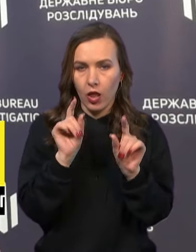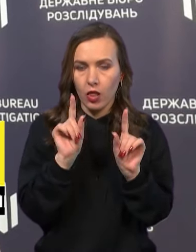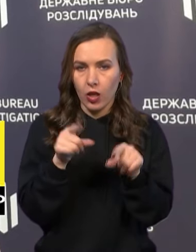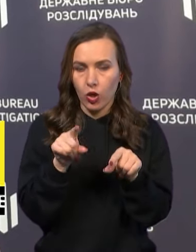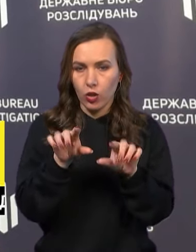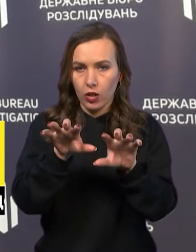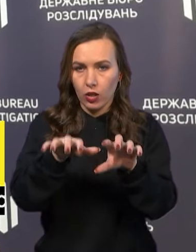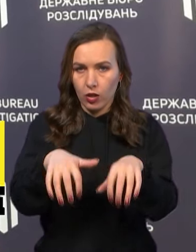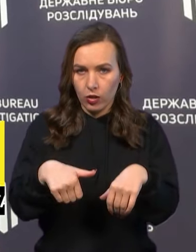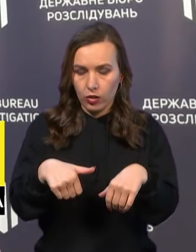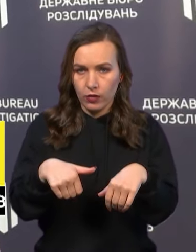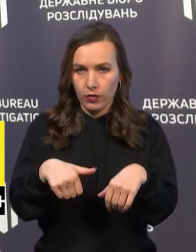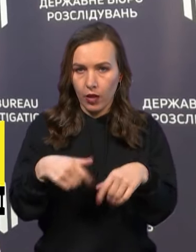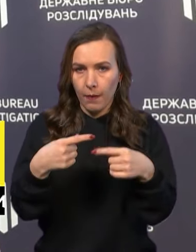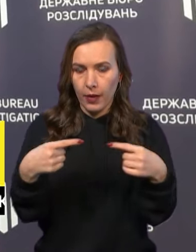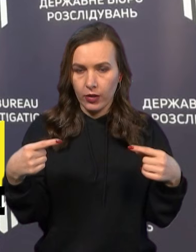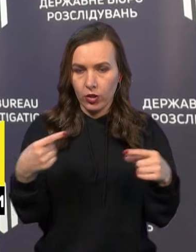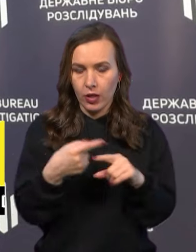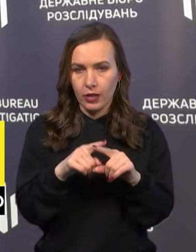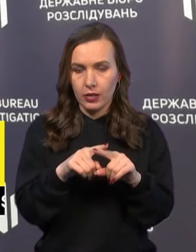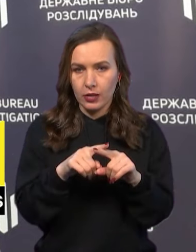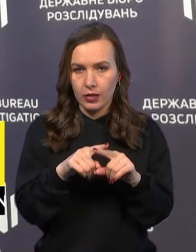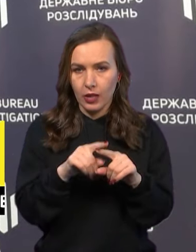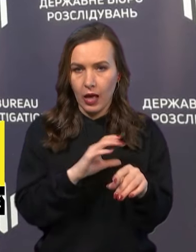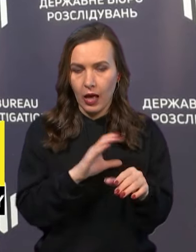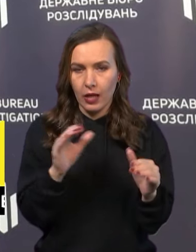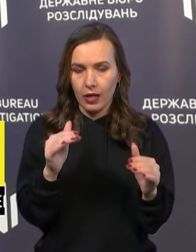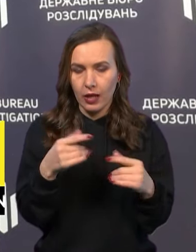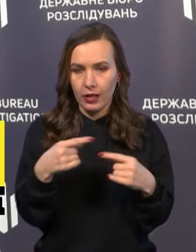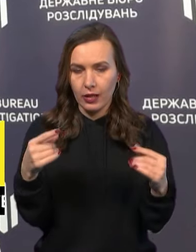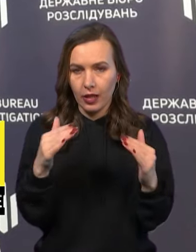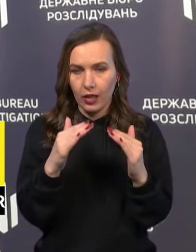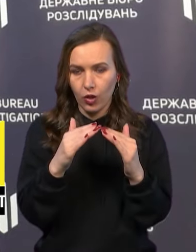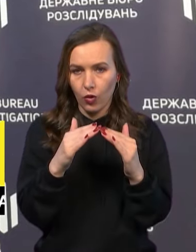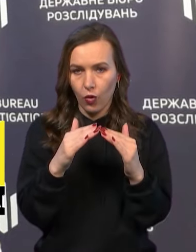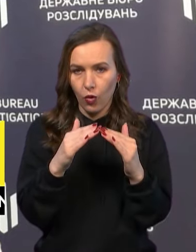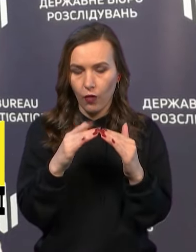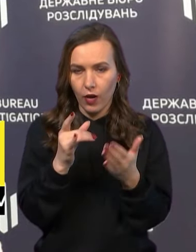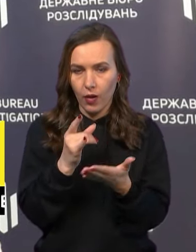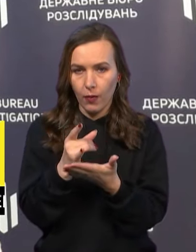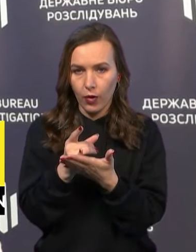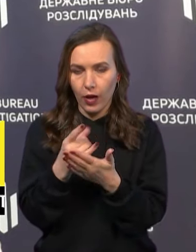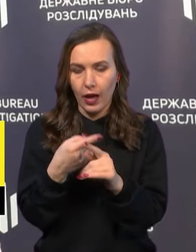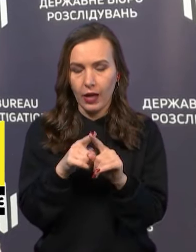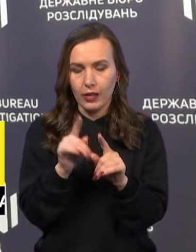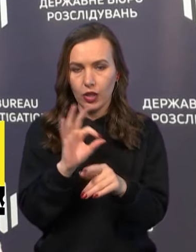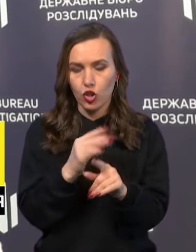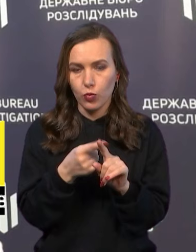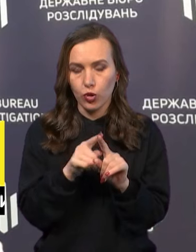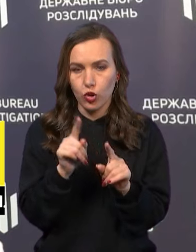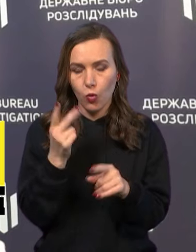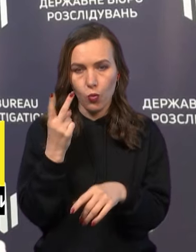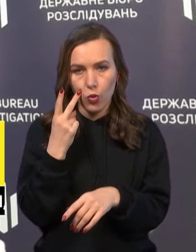конфіскували його майно. Це елітна нерухомість і позашляховик. Тобто те, про що ми з вами постійно